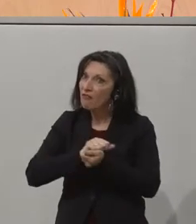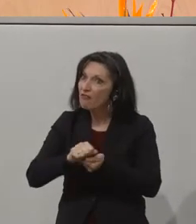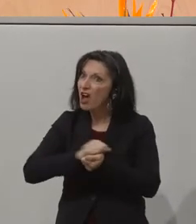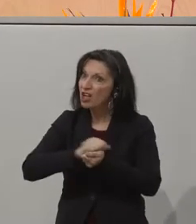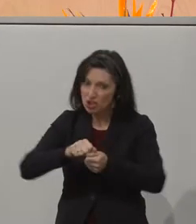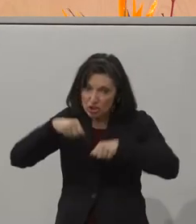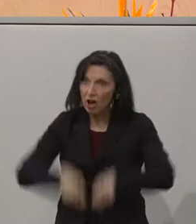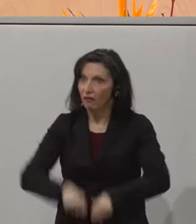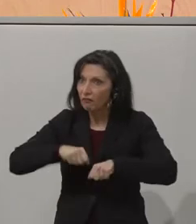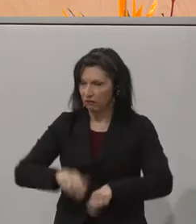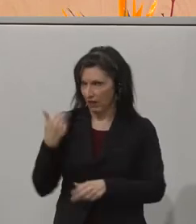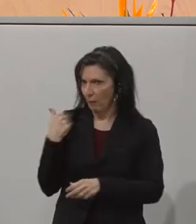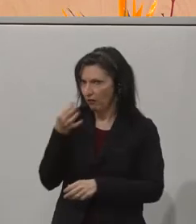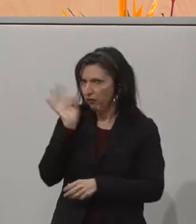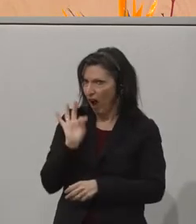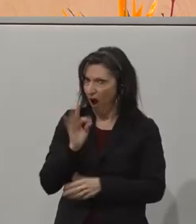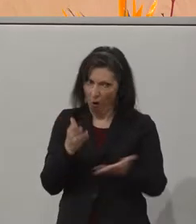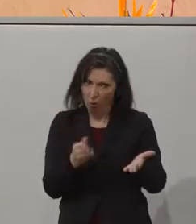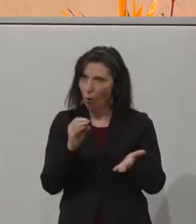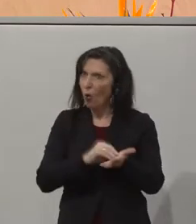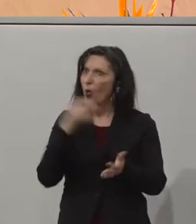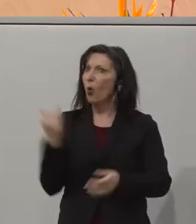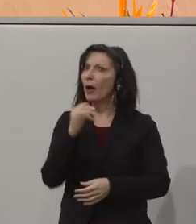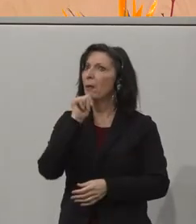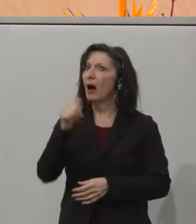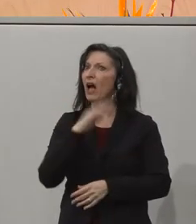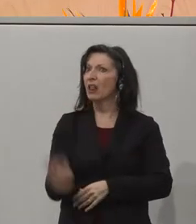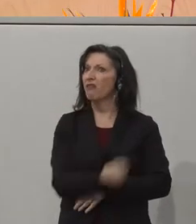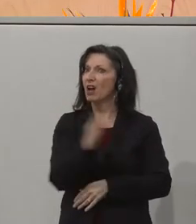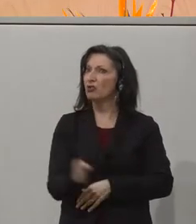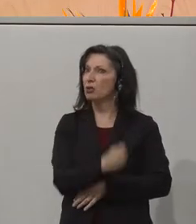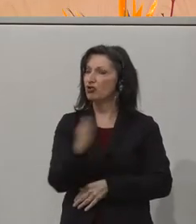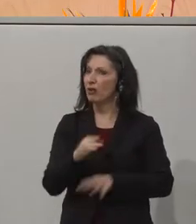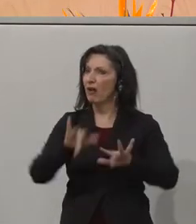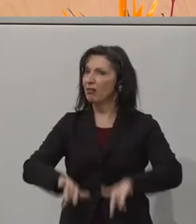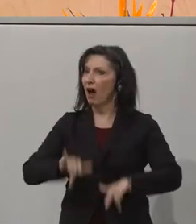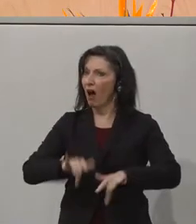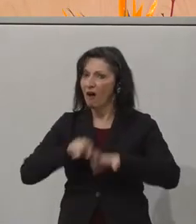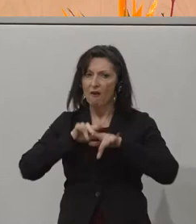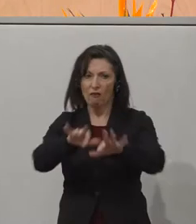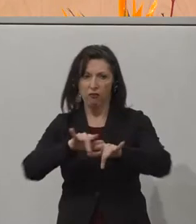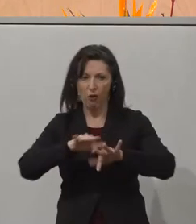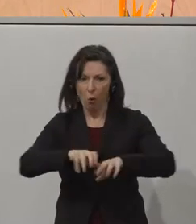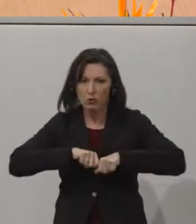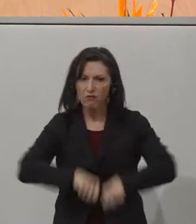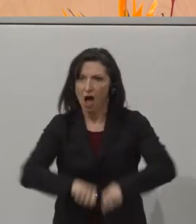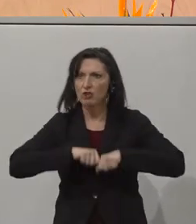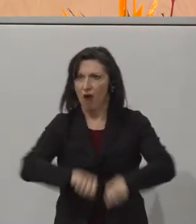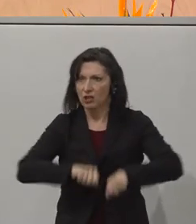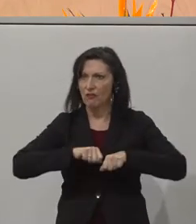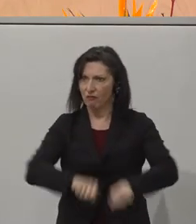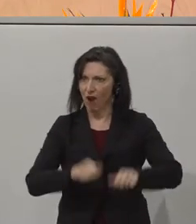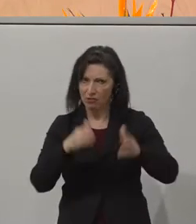Wäscher, es gab, waren vor allem Frauen, immer noch ohne Waschmaschine irgendwo in Wien am Fluss waschen müssten und eine Beschäftigung hätten. Niemand würde sich solche